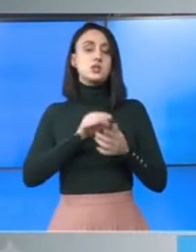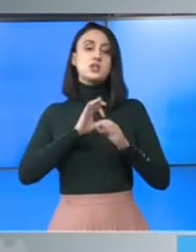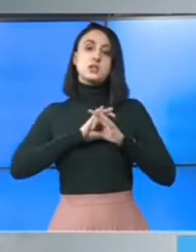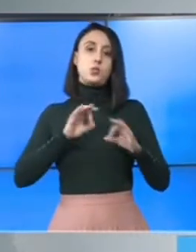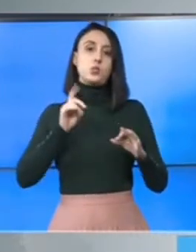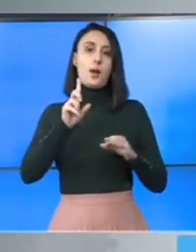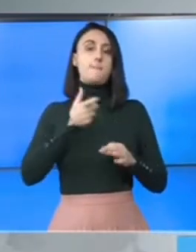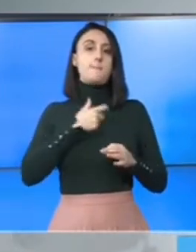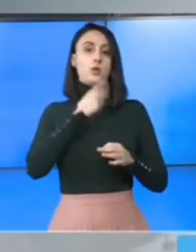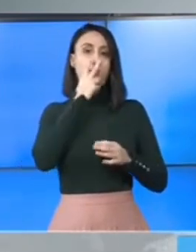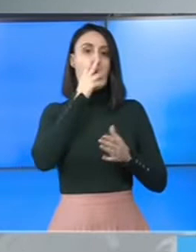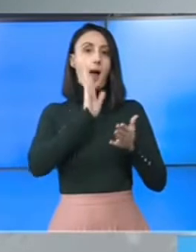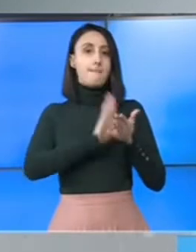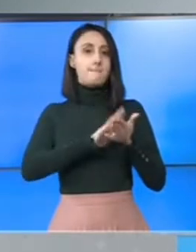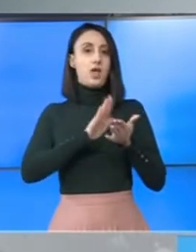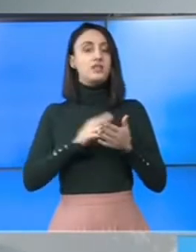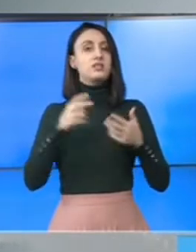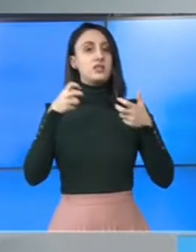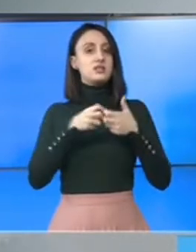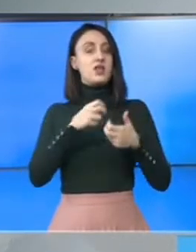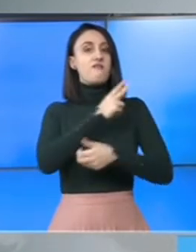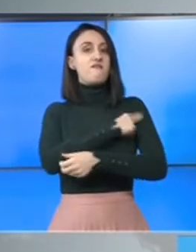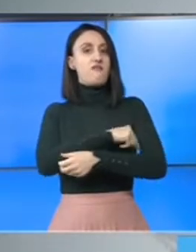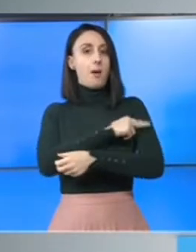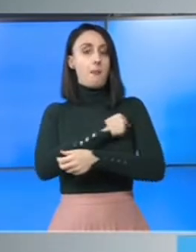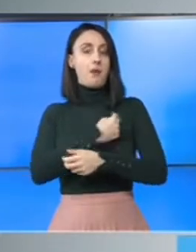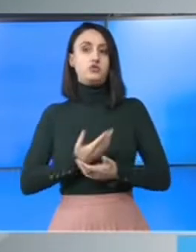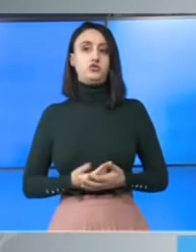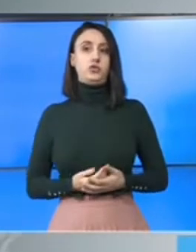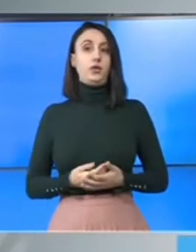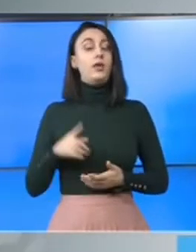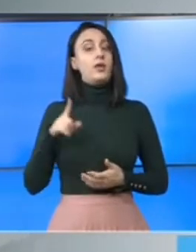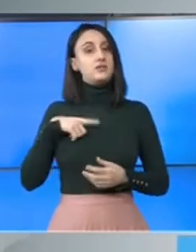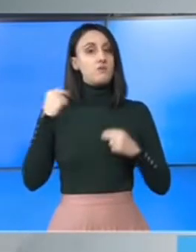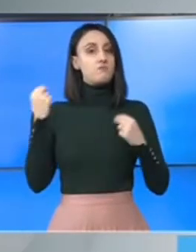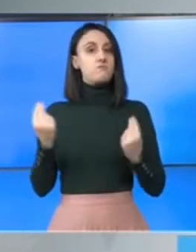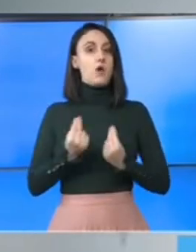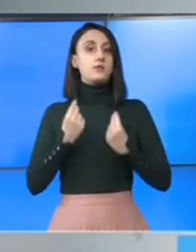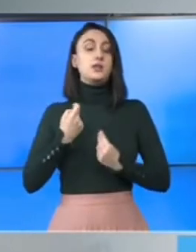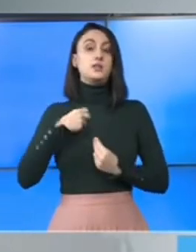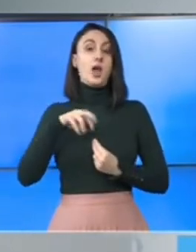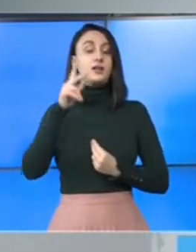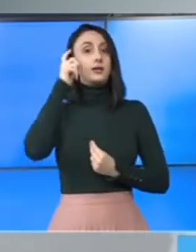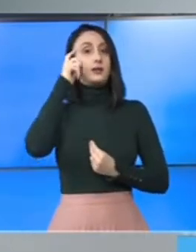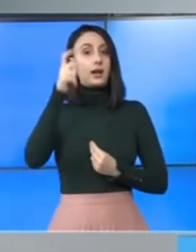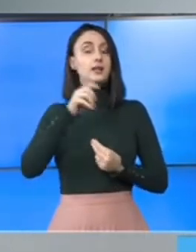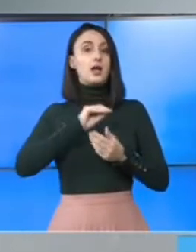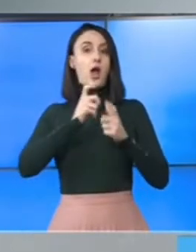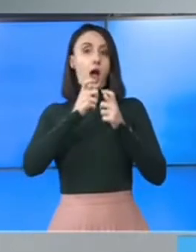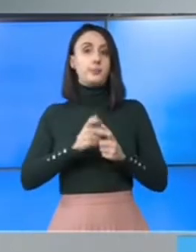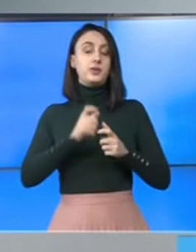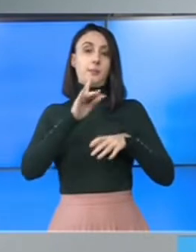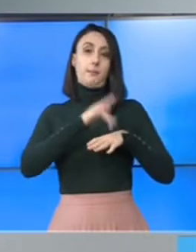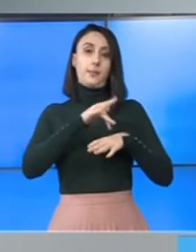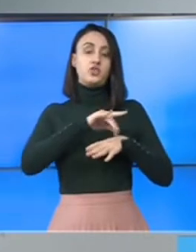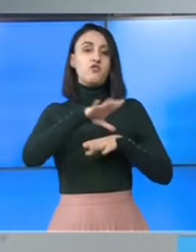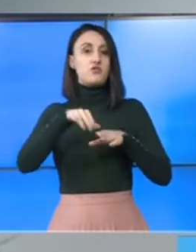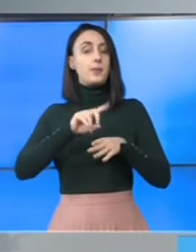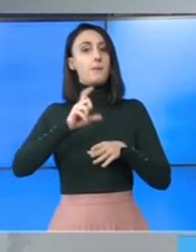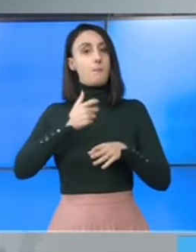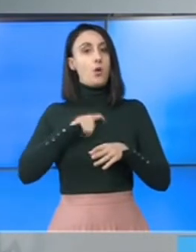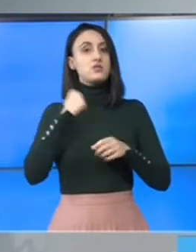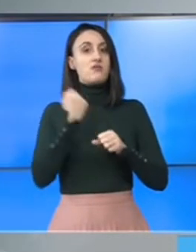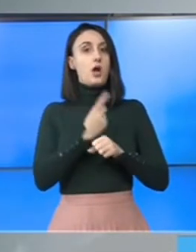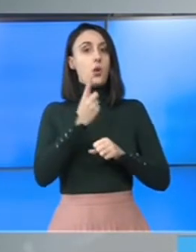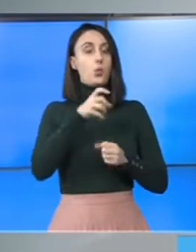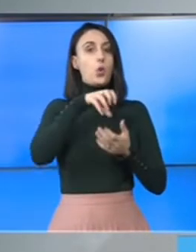poate fi aplicată să testeze la farmacii. E foarte bine, dar cred că și cabinetele medicilor de familie ar putea să constituie